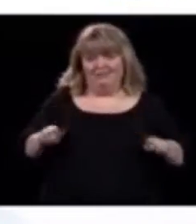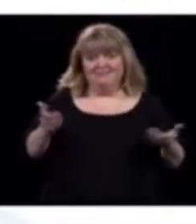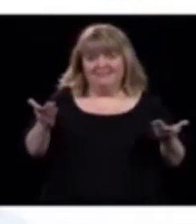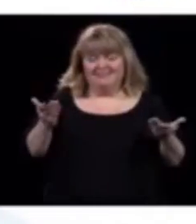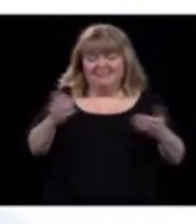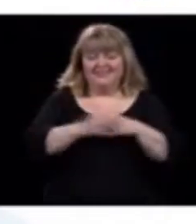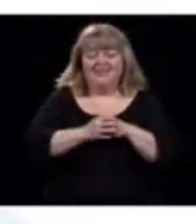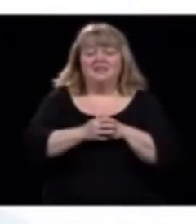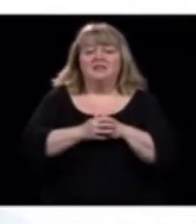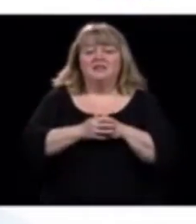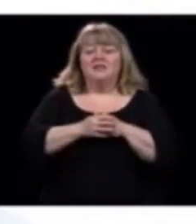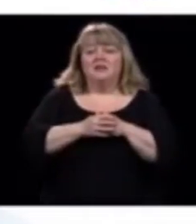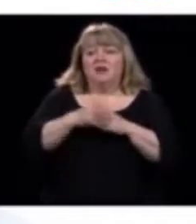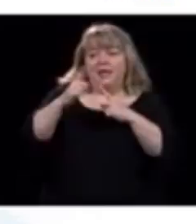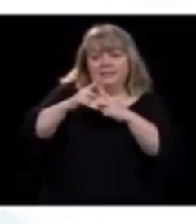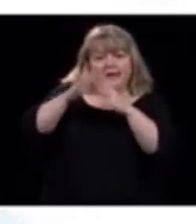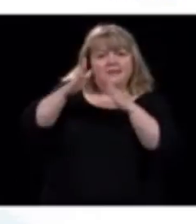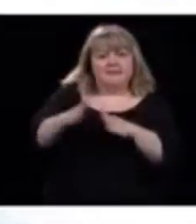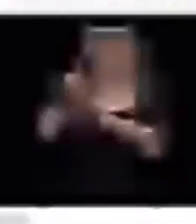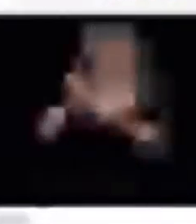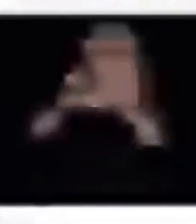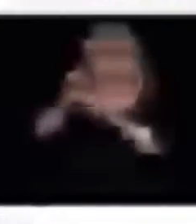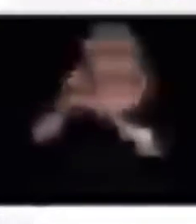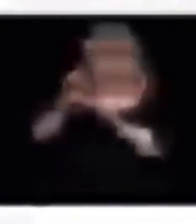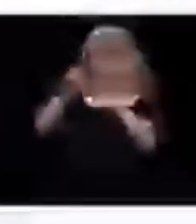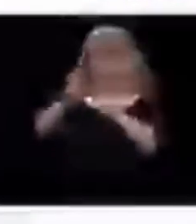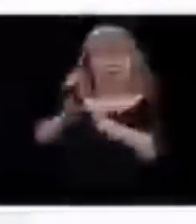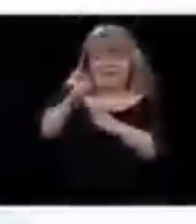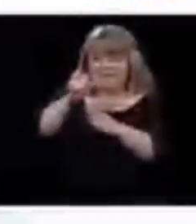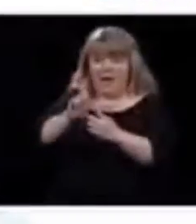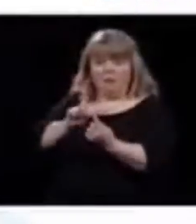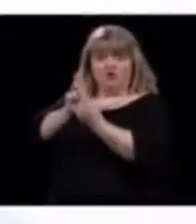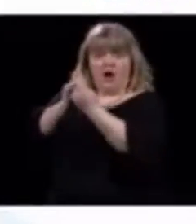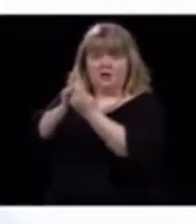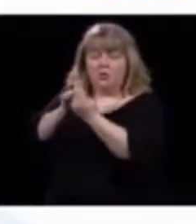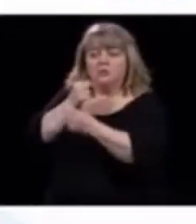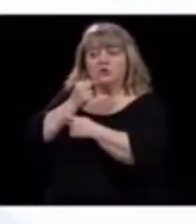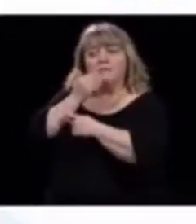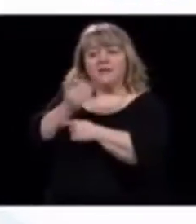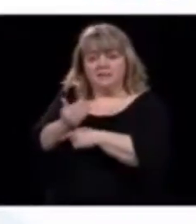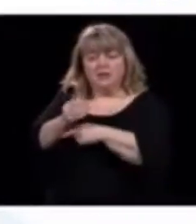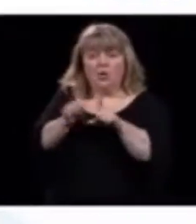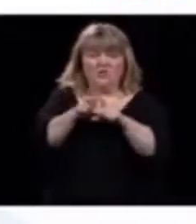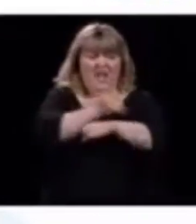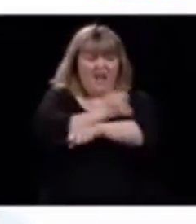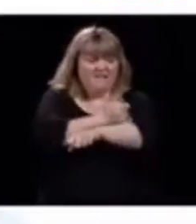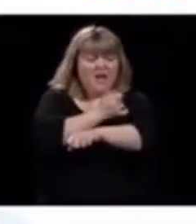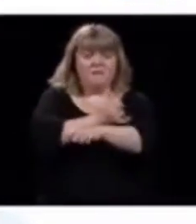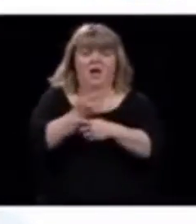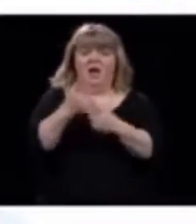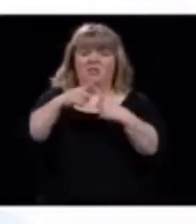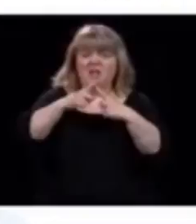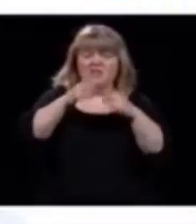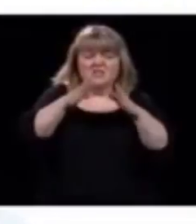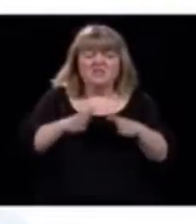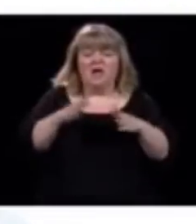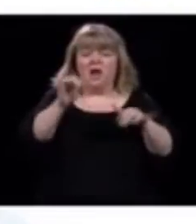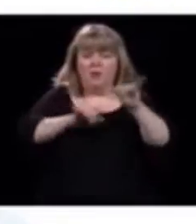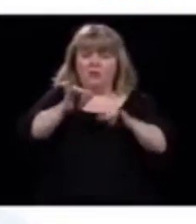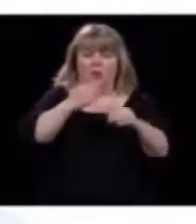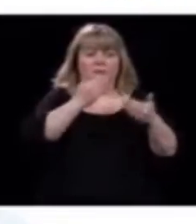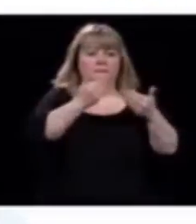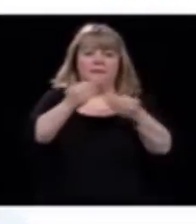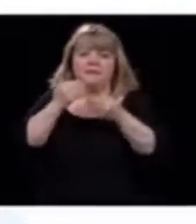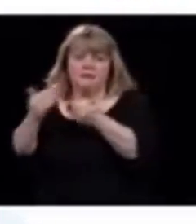rencontré une, d'ailleurs, une technicienne de laboratoire hier. Merci, les infirmières, les techniciens et techniciennes de laboratoire.